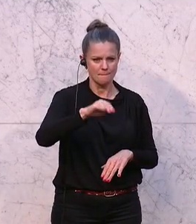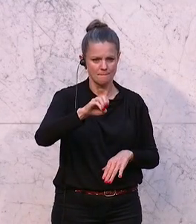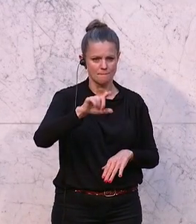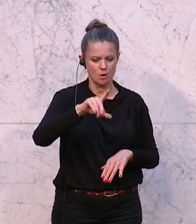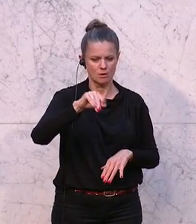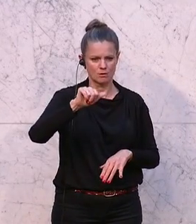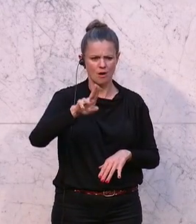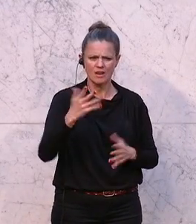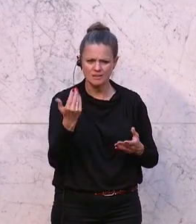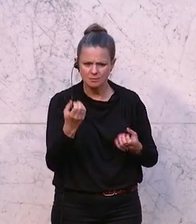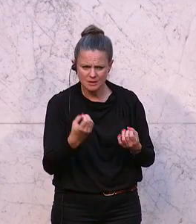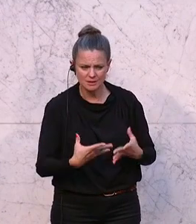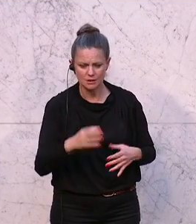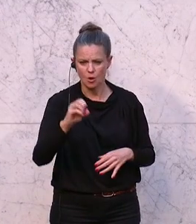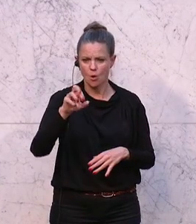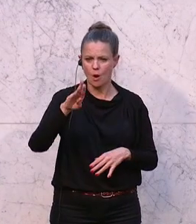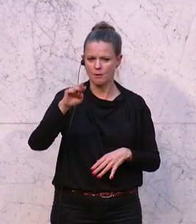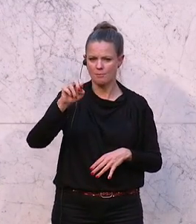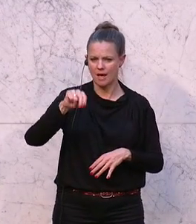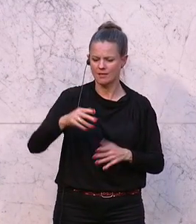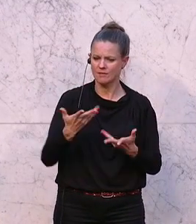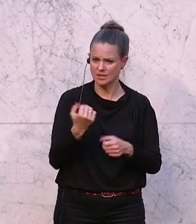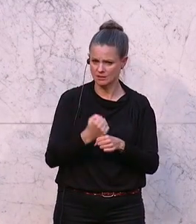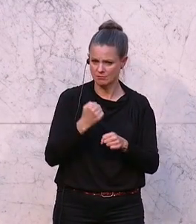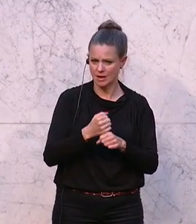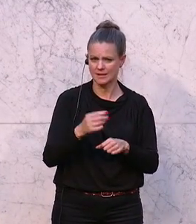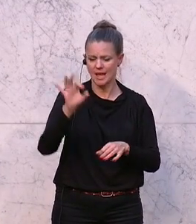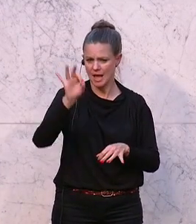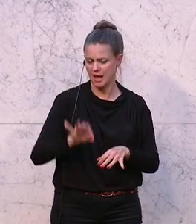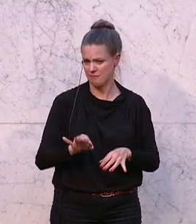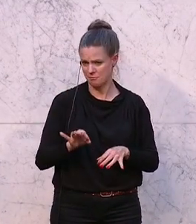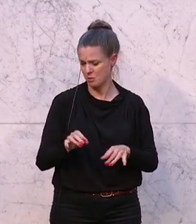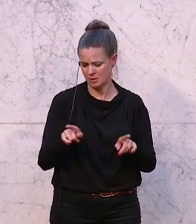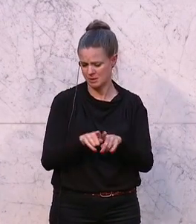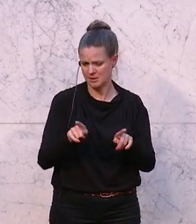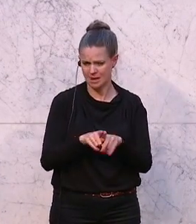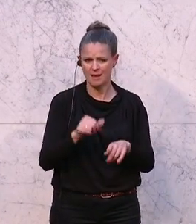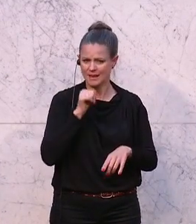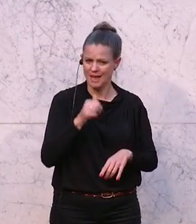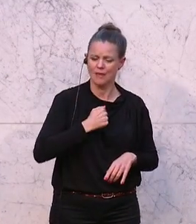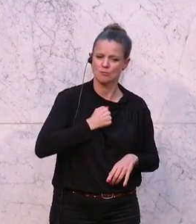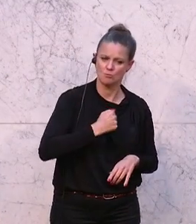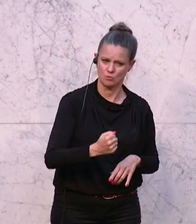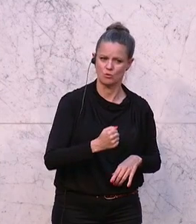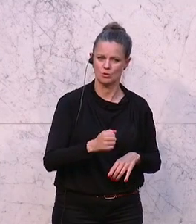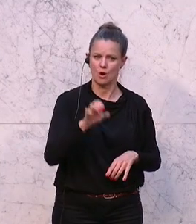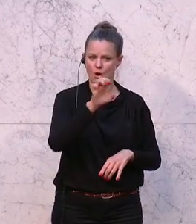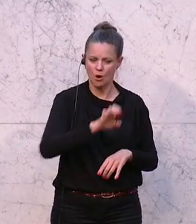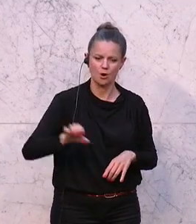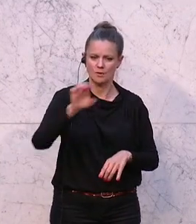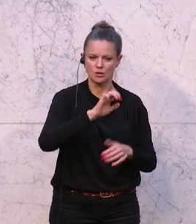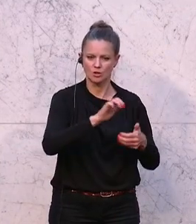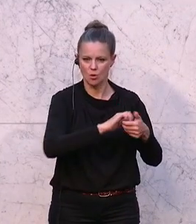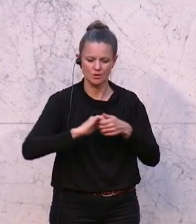wissen auch um einen Orban, der auf der einen Seite, wie die FPÖ nicht den Mut hat, zu sagen, wir wollen aus der Europäischen